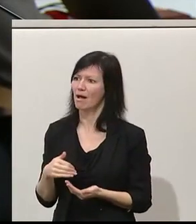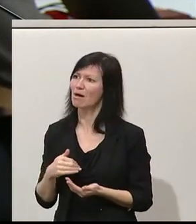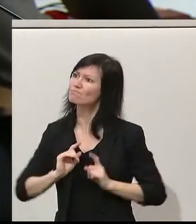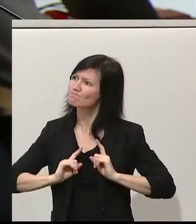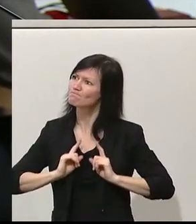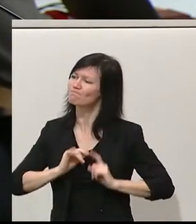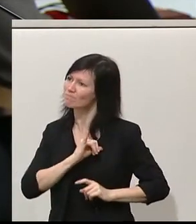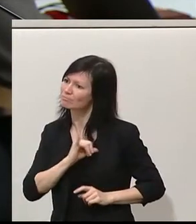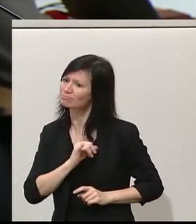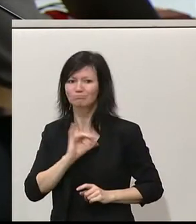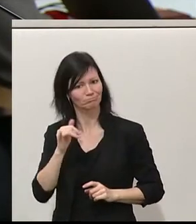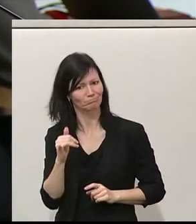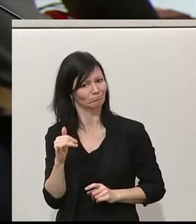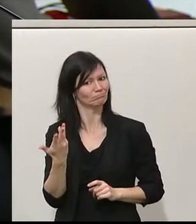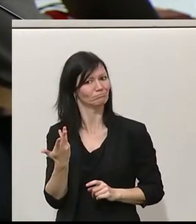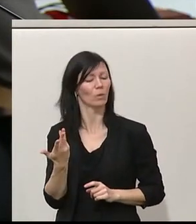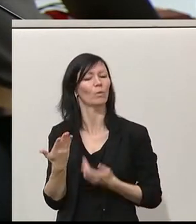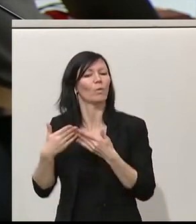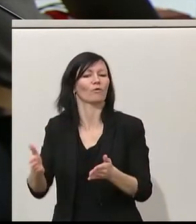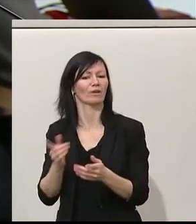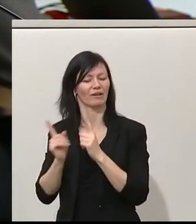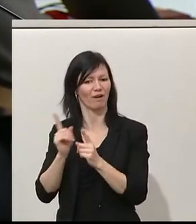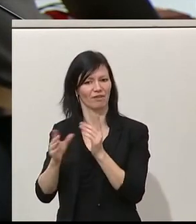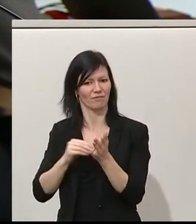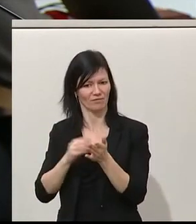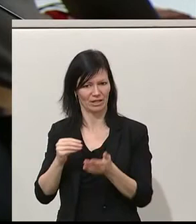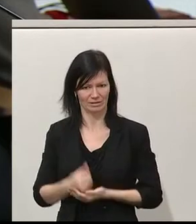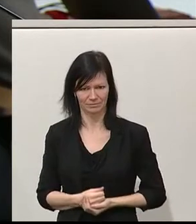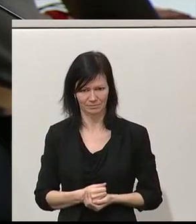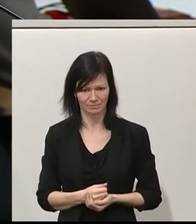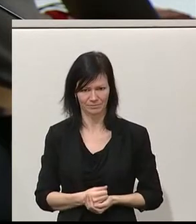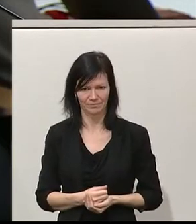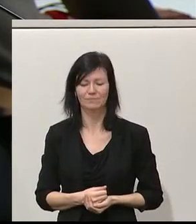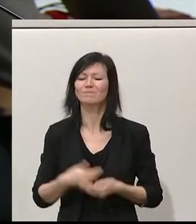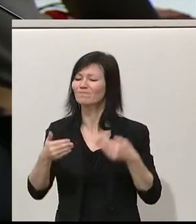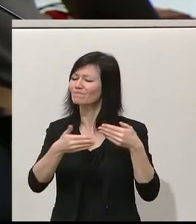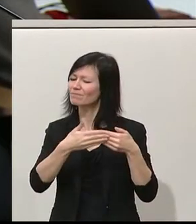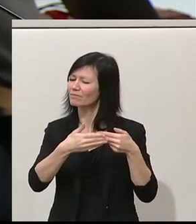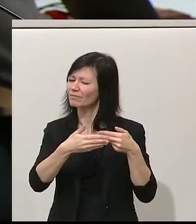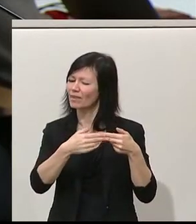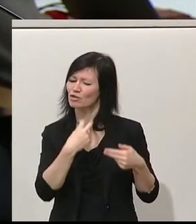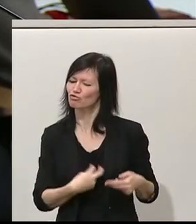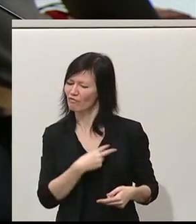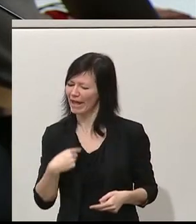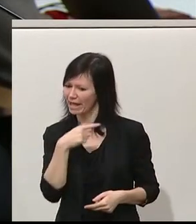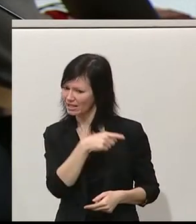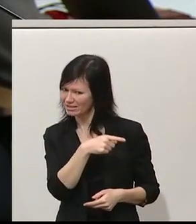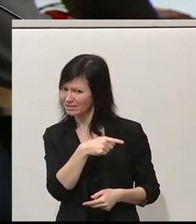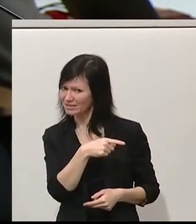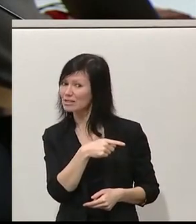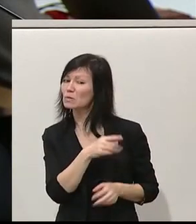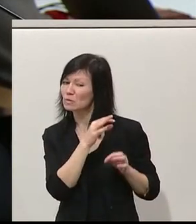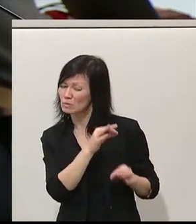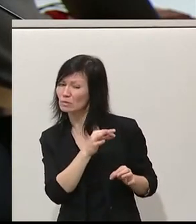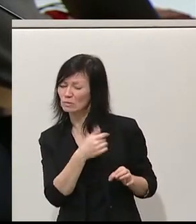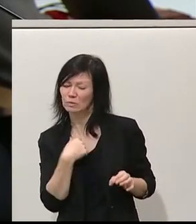haben in Österreich ein sehr gutes Angebot, aber wir haben auch eine Benchmark. Das sind unsere Nachbarn in der Schweiz und da lohnt es sich hinzuschauen und auch in